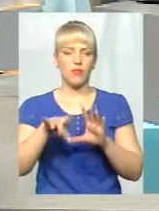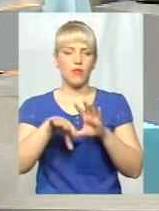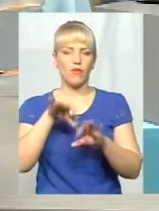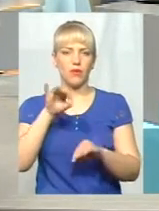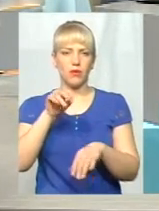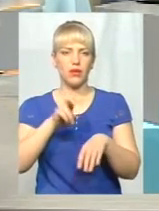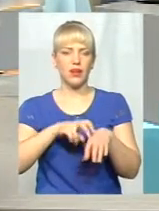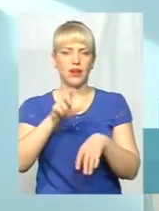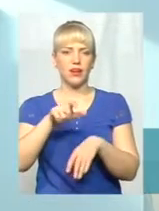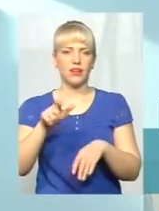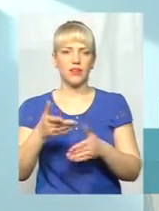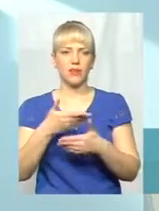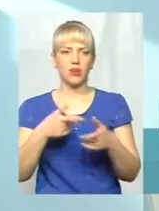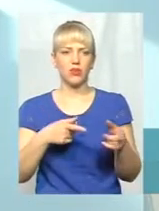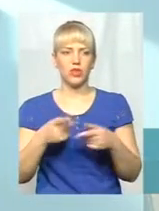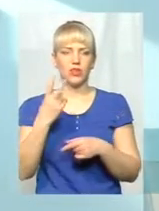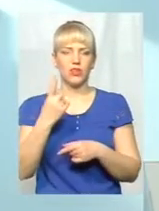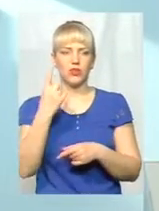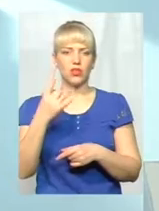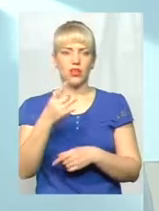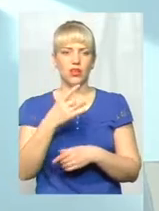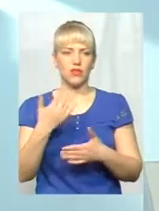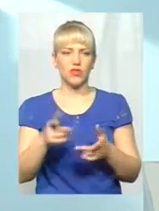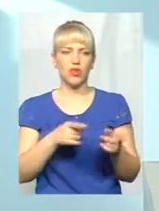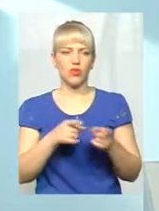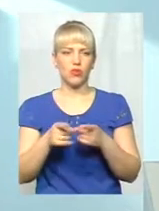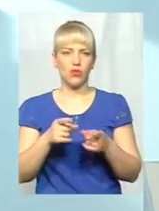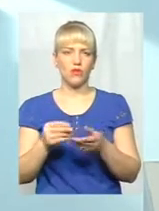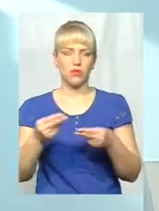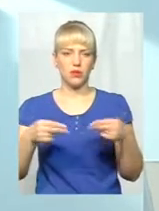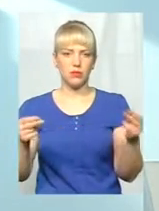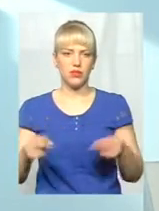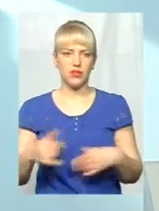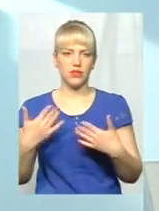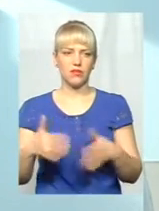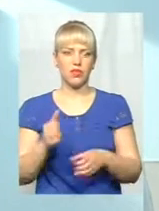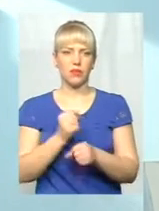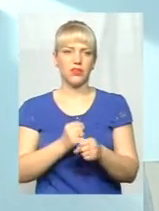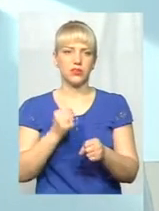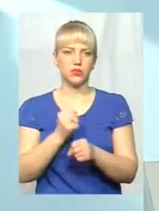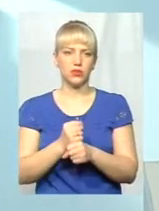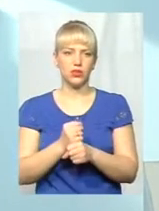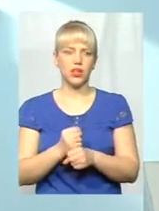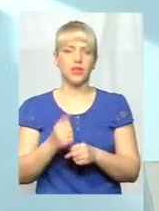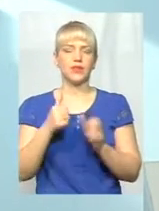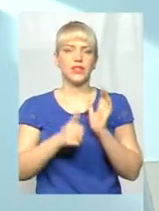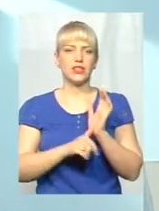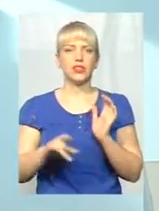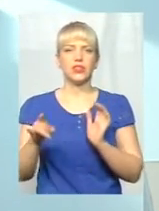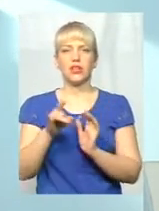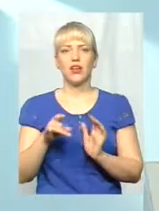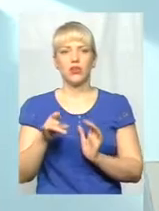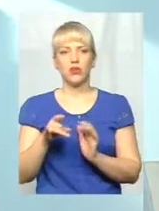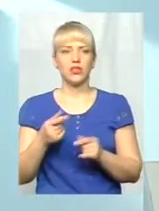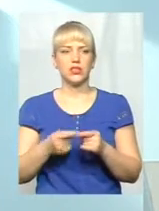в принципі, готові. 21 район вже готові підписувати, і вони вже працюють. Ну, 6 районів, вони ще